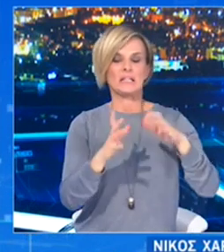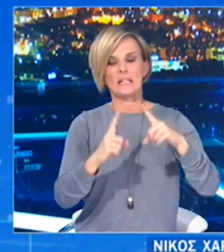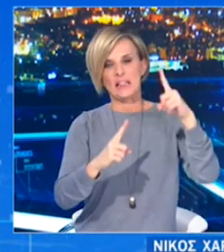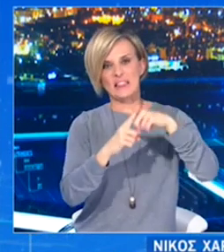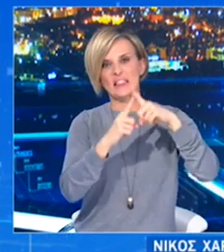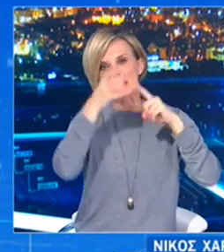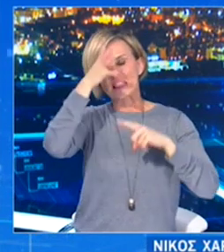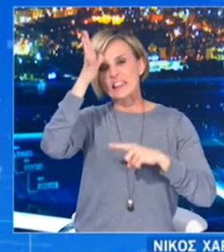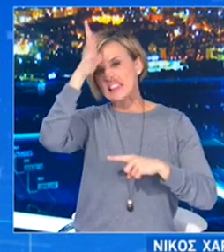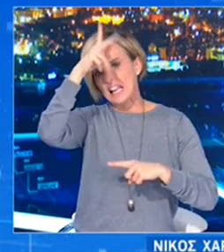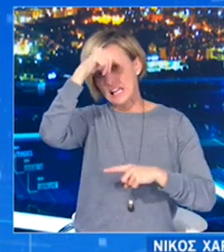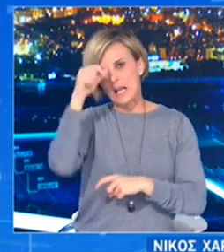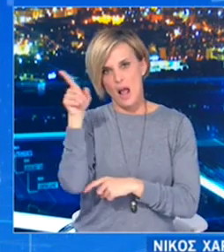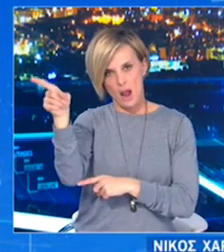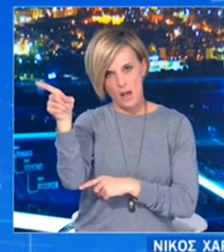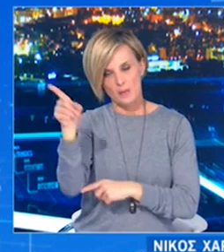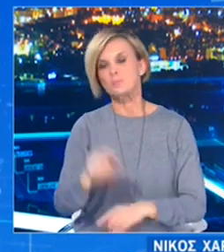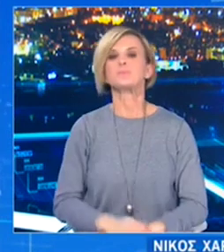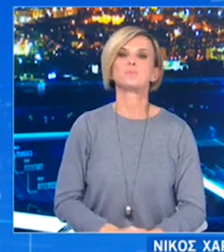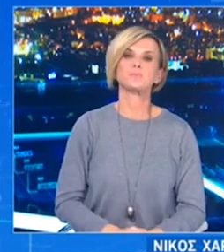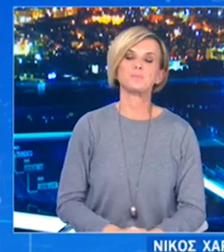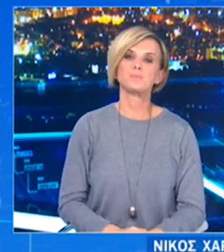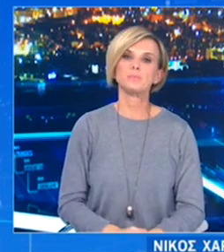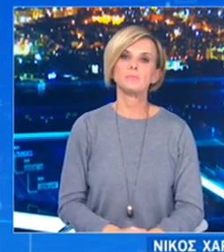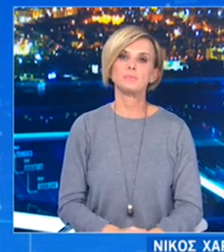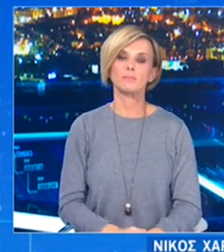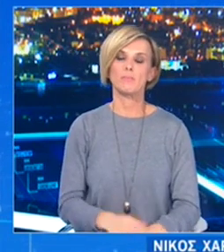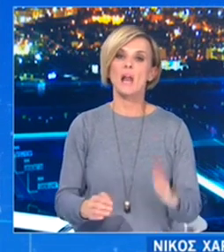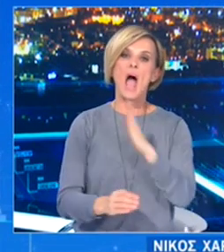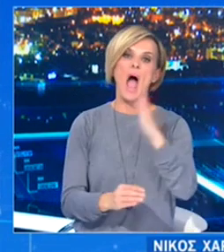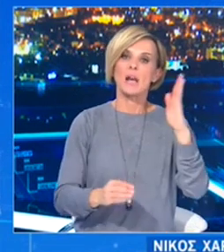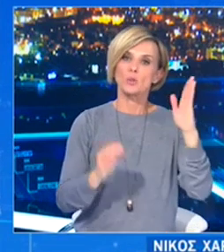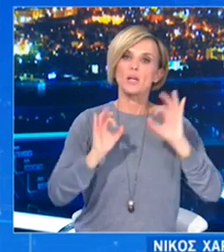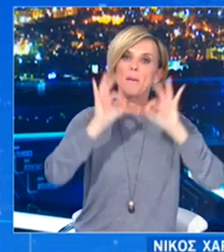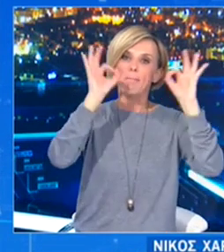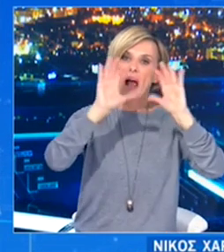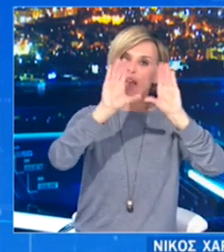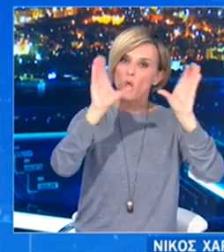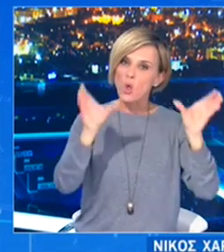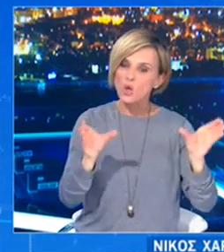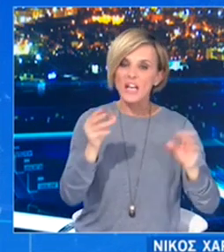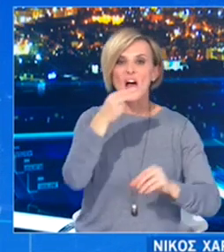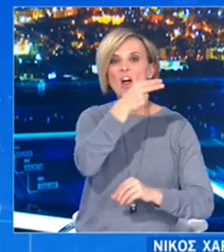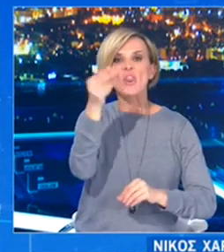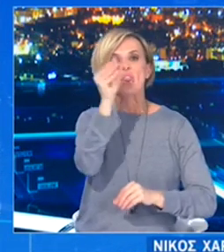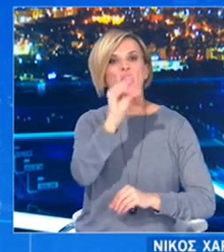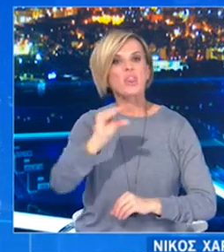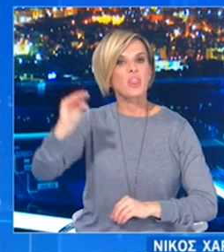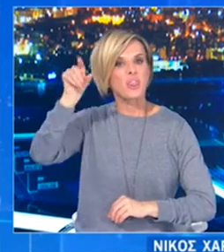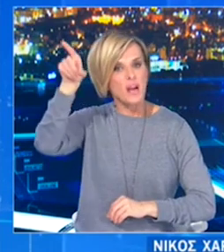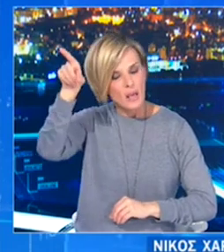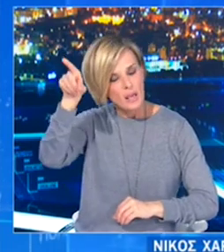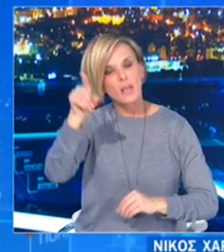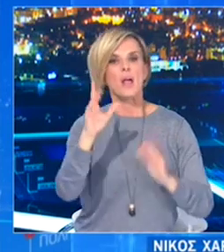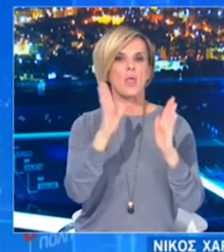.590, δηλαδή 9,6% στην περιφέρεια Ανατολικής Μακεδονίας Θράκης. και 632,3,8% στη